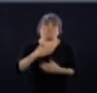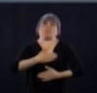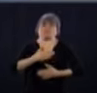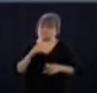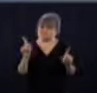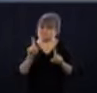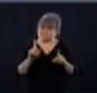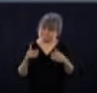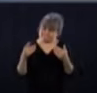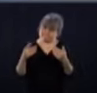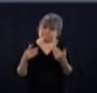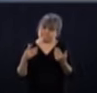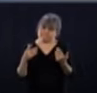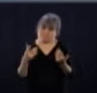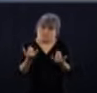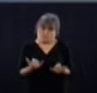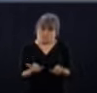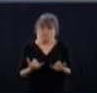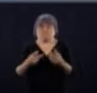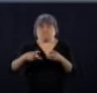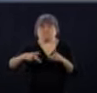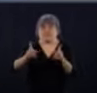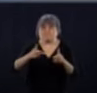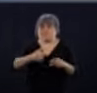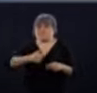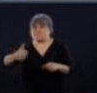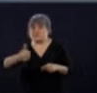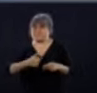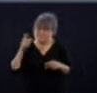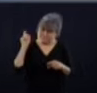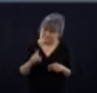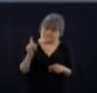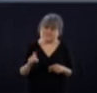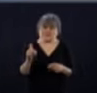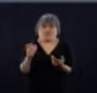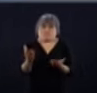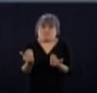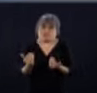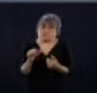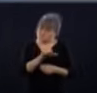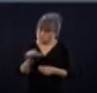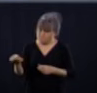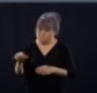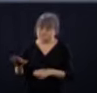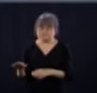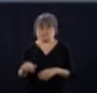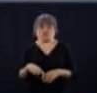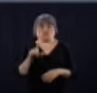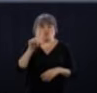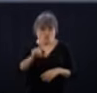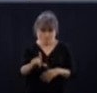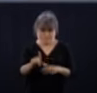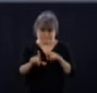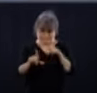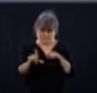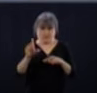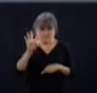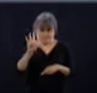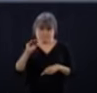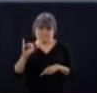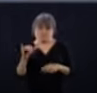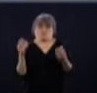redeviennent permis pour certaines raisons. Ainsi donc, à partir de lundi prochain du 4 mai, nous allons rouvrir